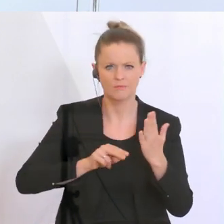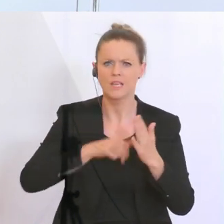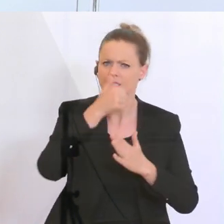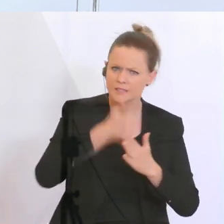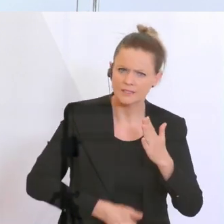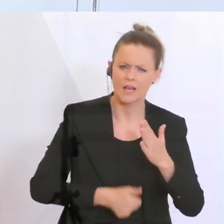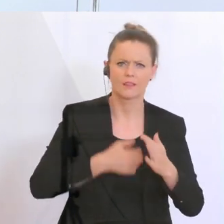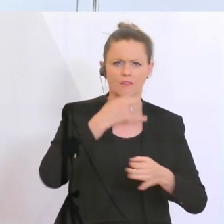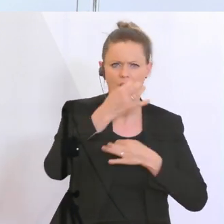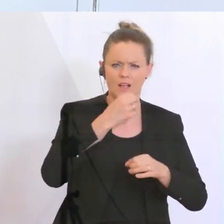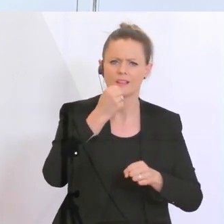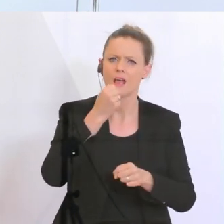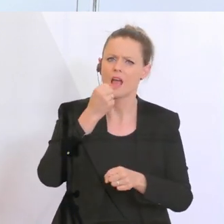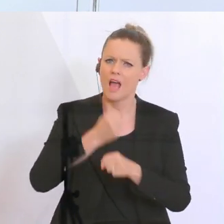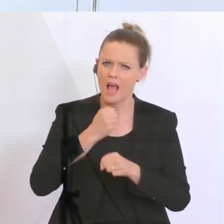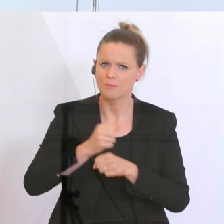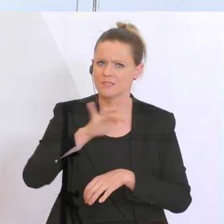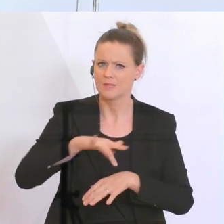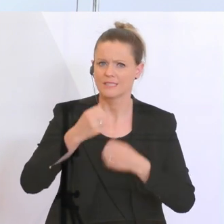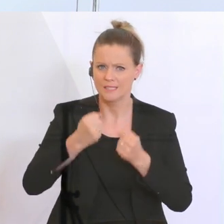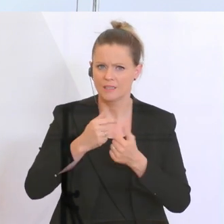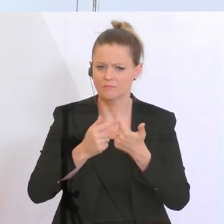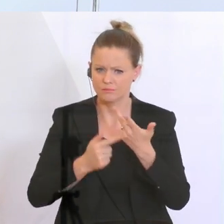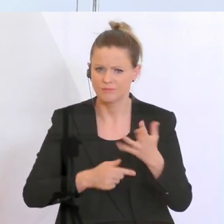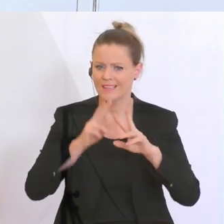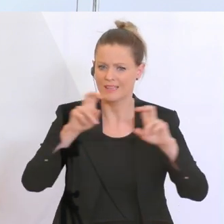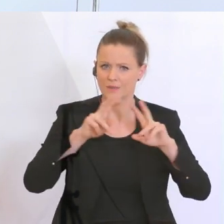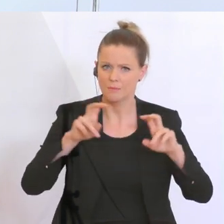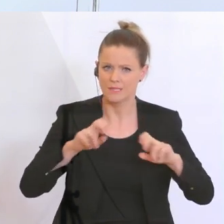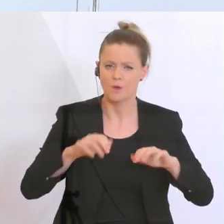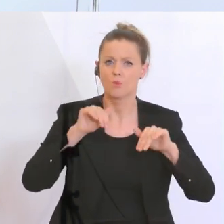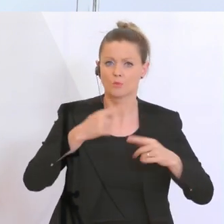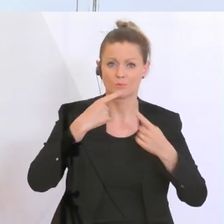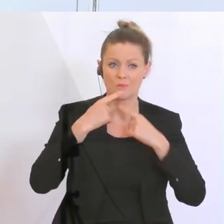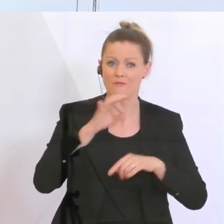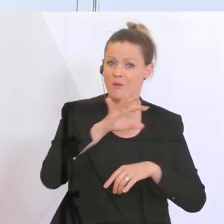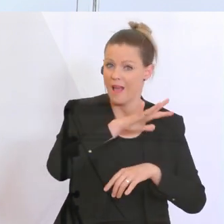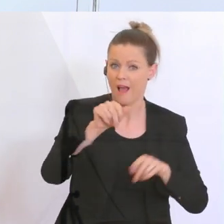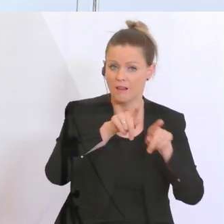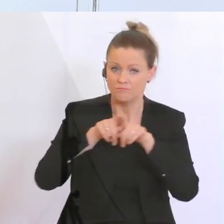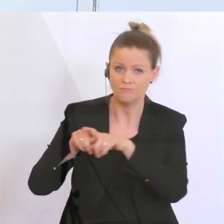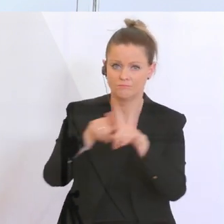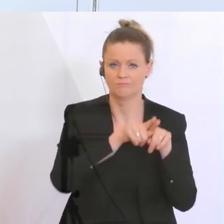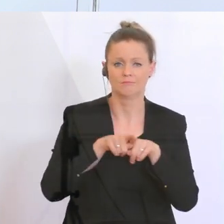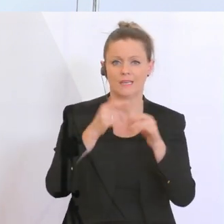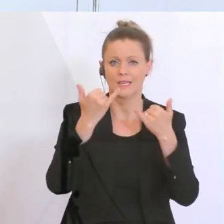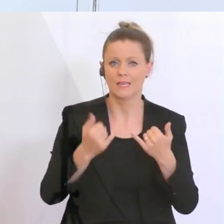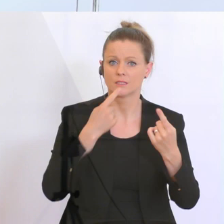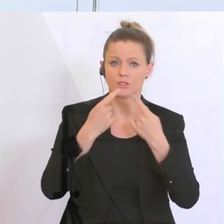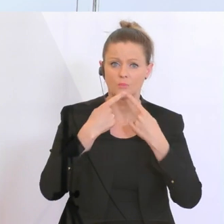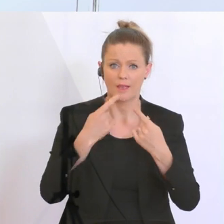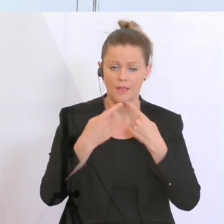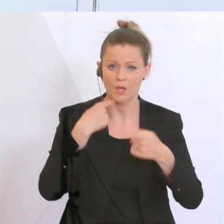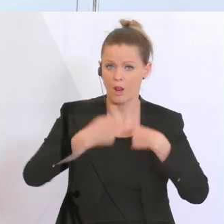Arbeitsplatzsicherungsfragen etc. kommen muss. Diese Kriterien gelten für alle. Derzeit laufen Gespräche. Wie weit die sind, wann die